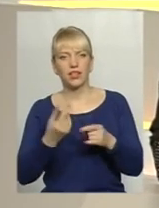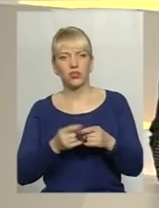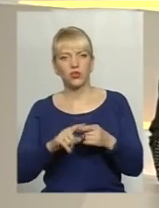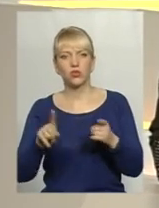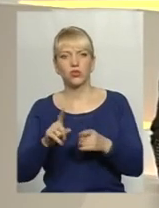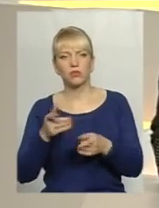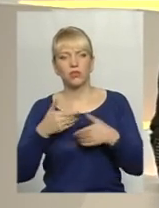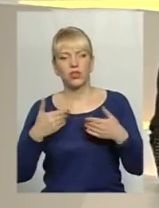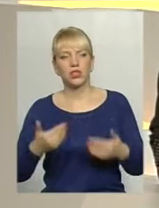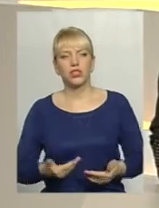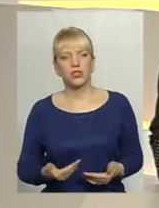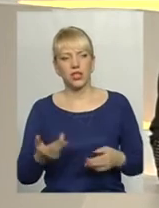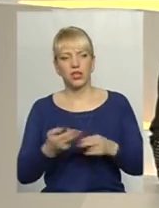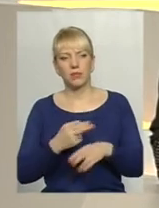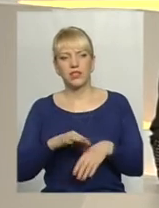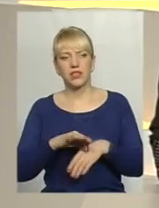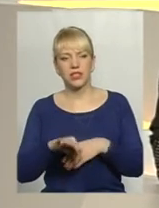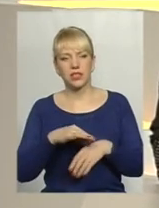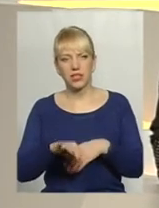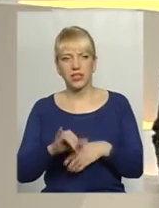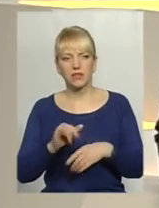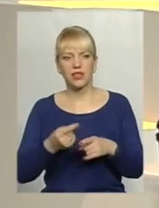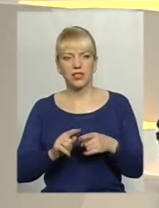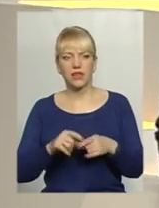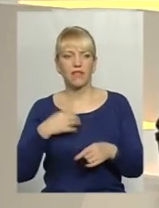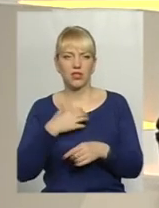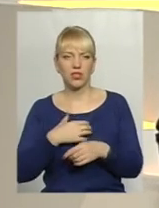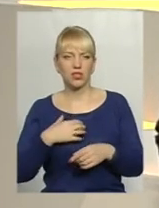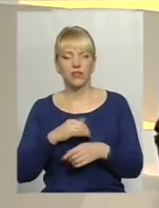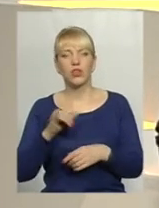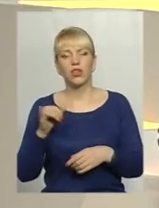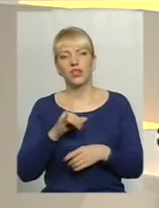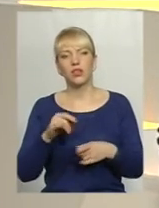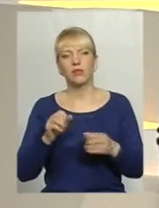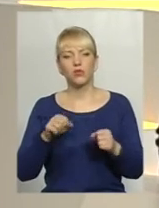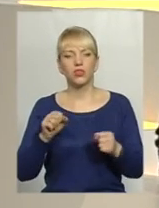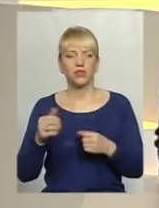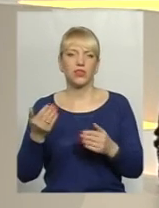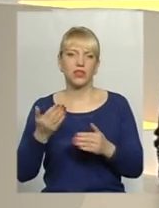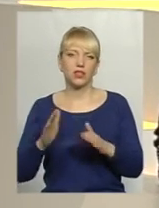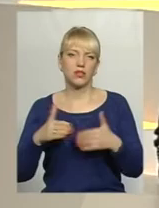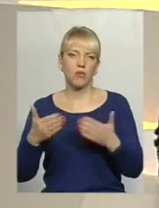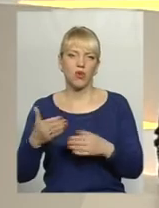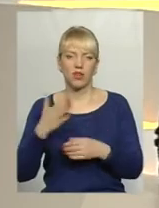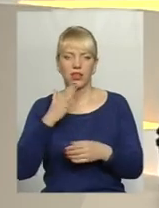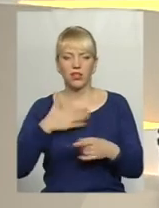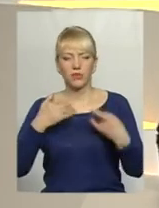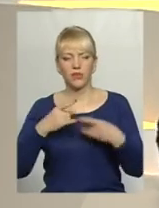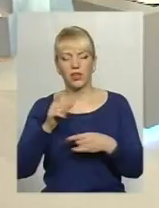ми жили без насильства, але це дуже важливо. І, можливо, якісь поради нашим телеглядачам.